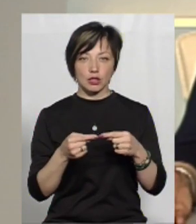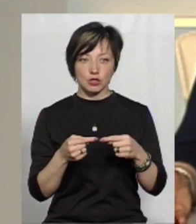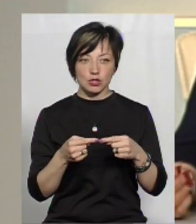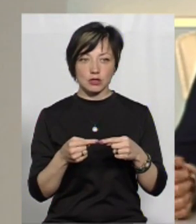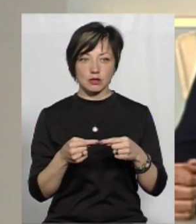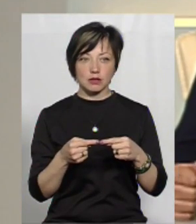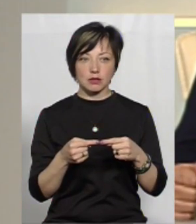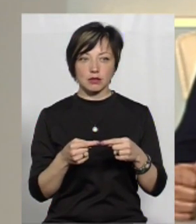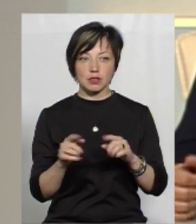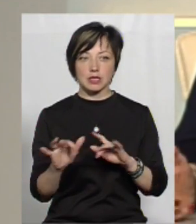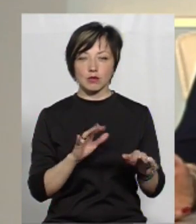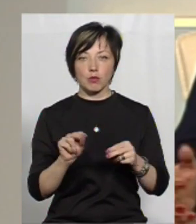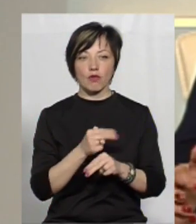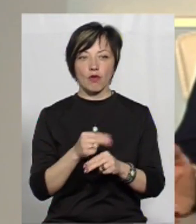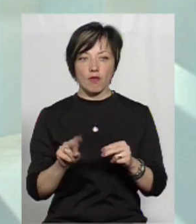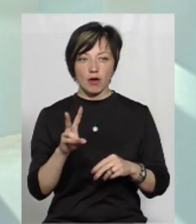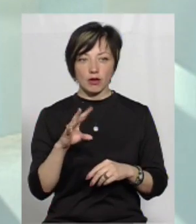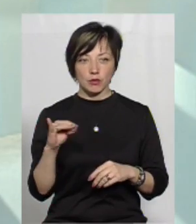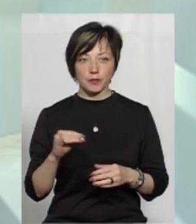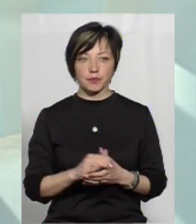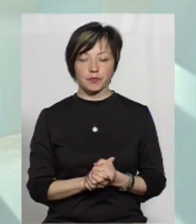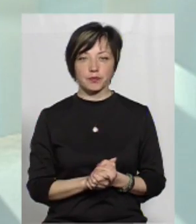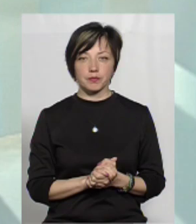якісь дії по вихованню.